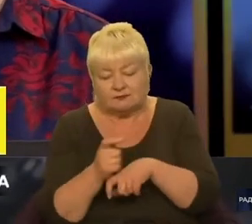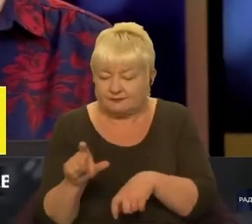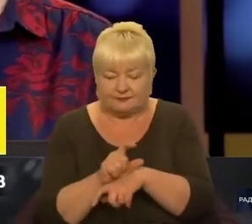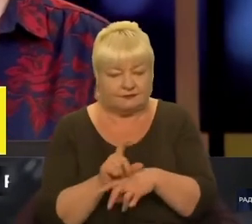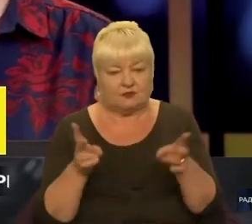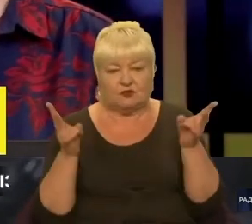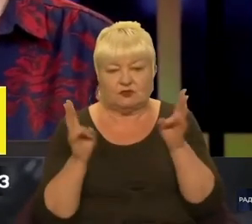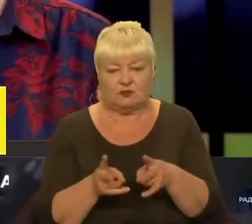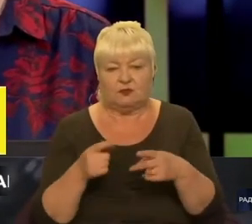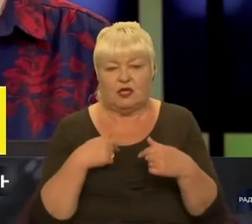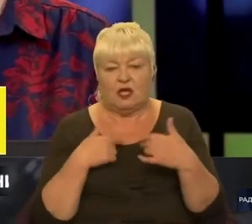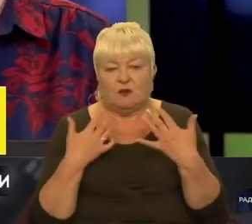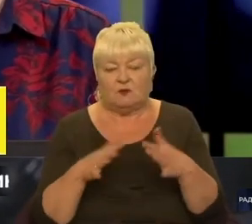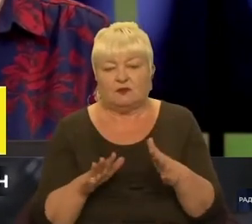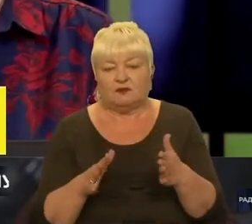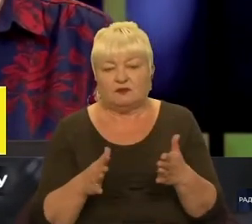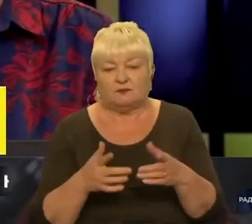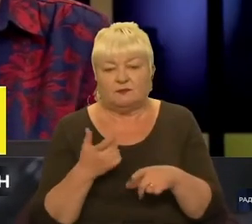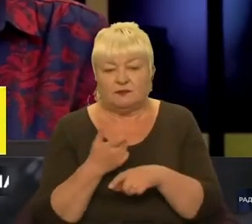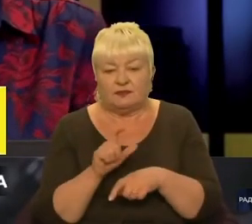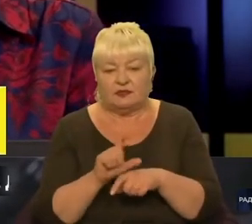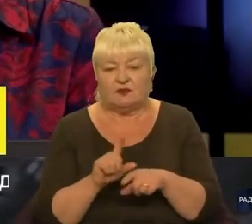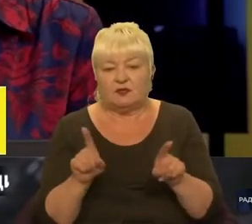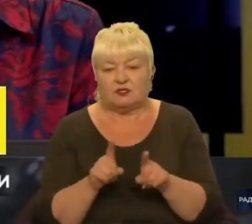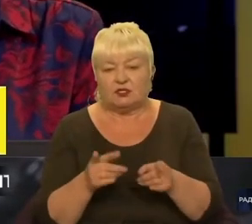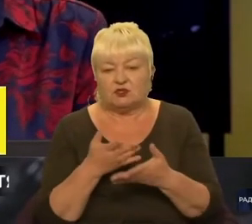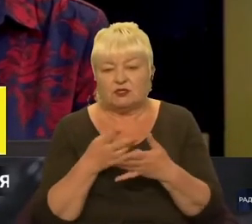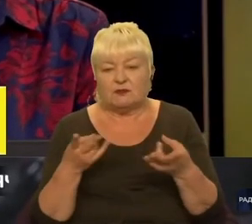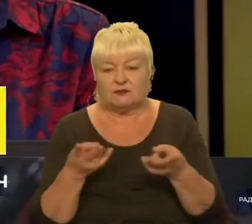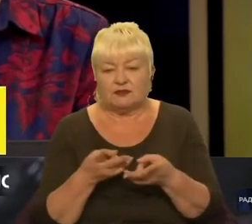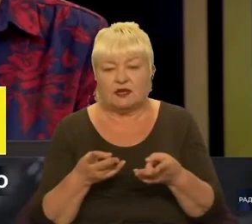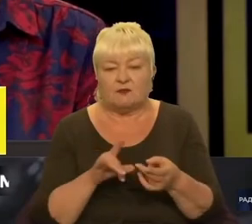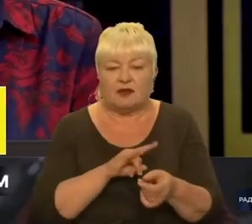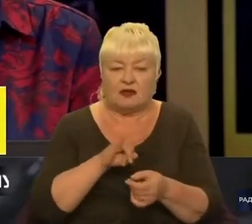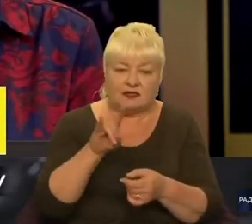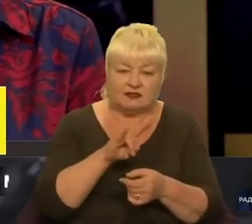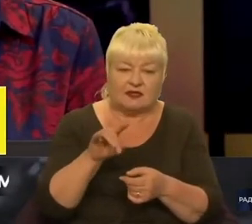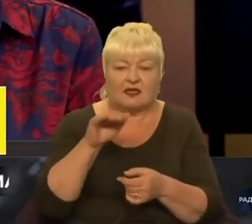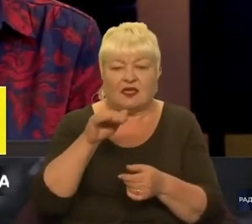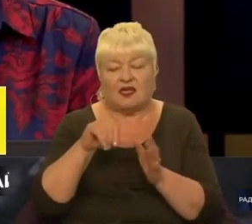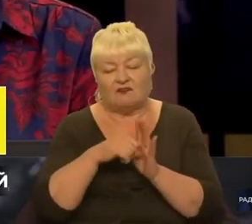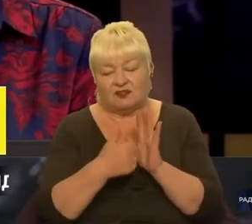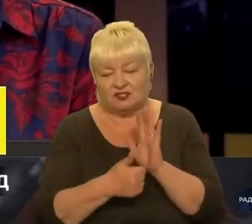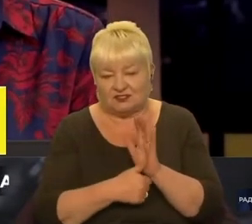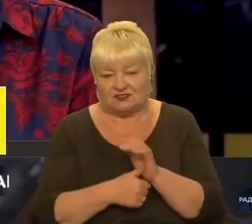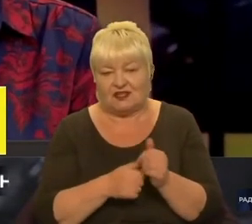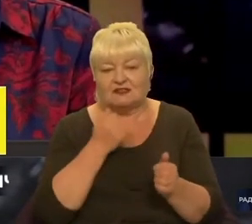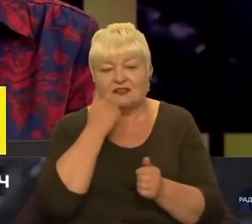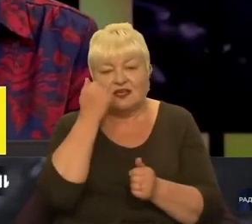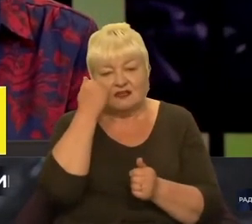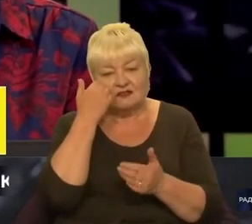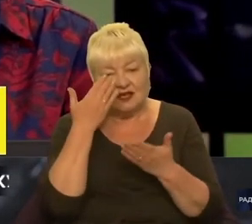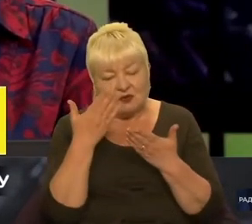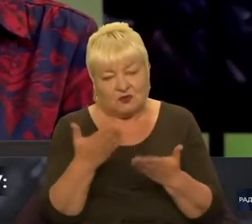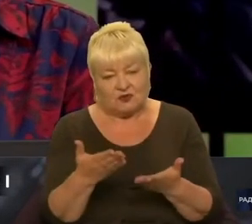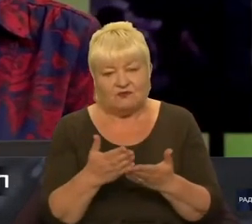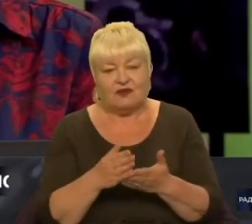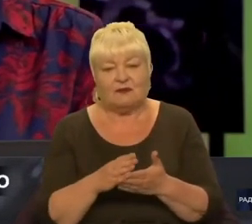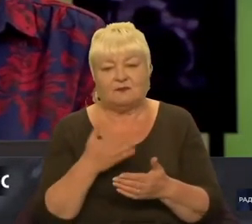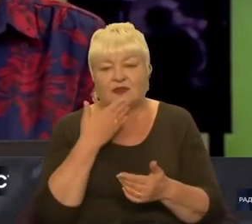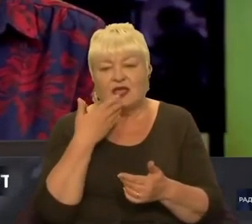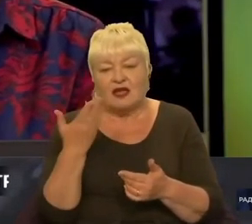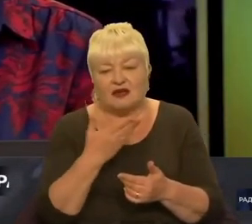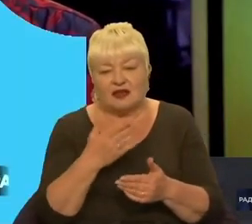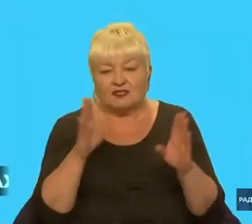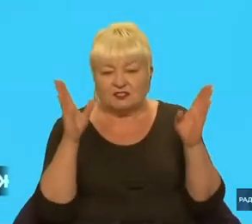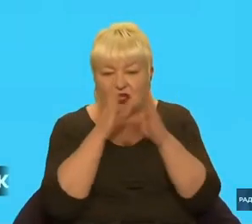вже до того, що нам найбільше теж потрібно, це літаки. F-16, зокрема. Дякую вам, пане Юрію. Спасибі, Юрій Ігнат, речник